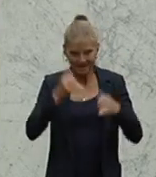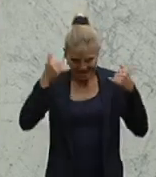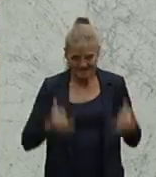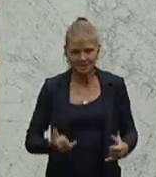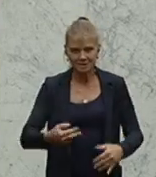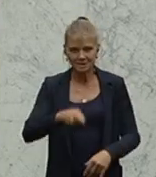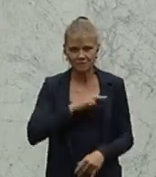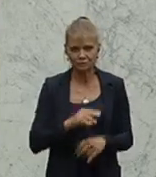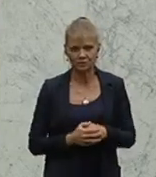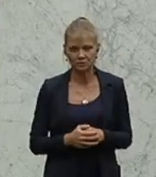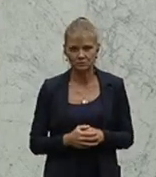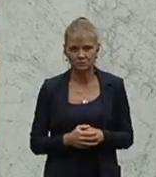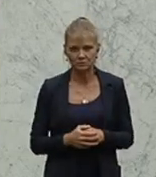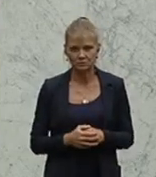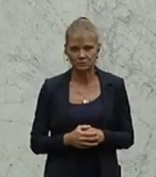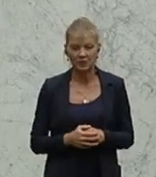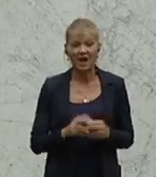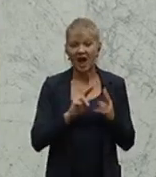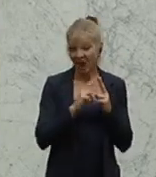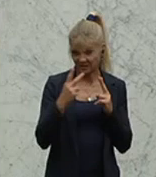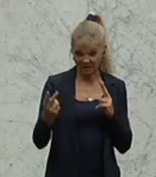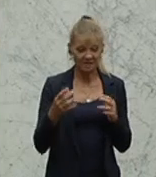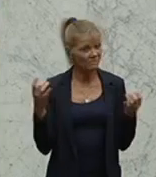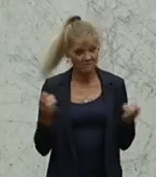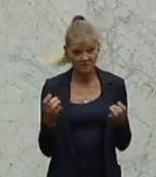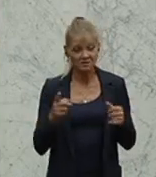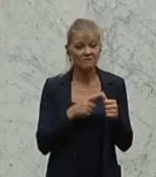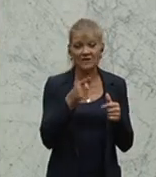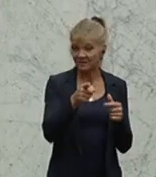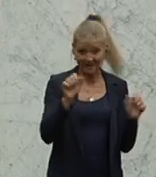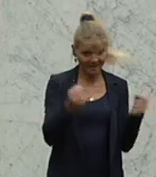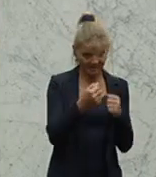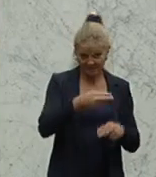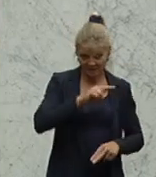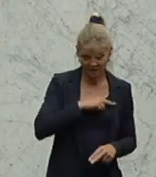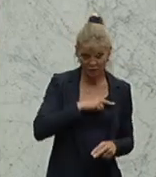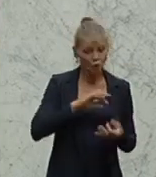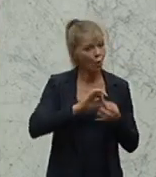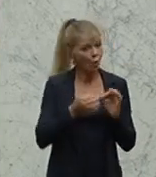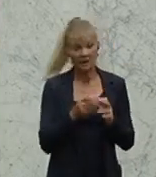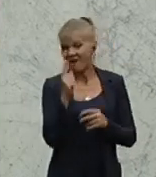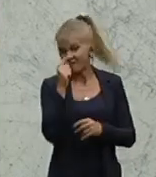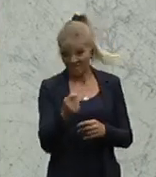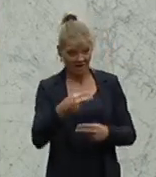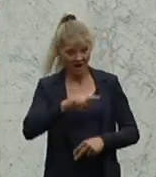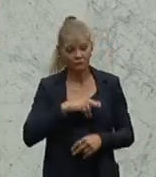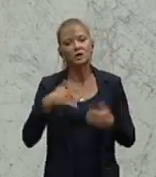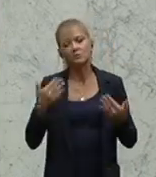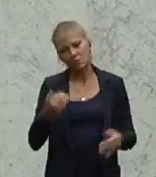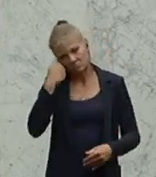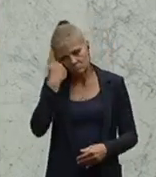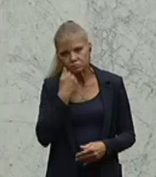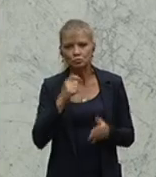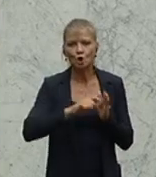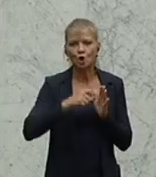Sie nicht in der Lage sind oder wenn Sie zu feig sind, diese Fragen zu beantworten, dann ziehen Sie die Konsequenz